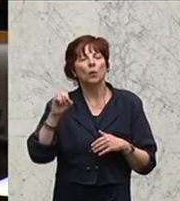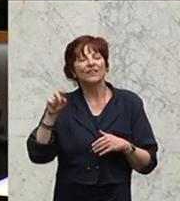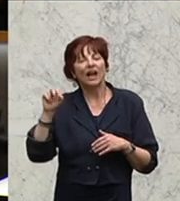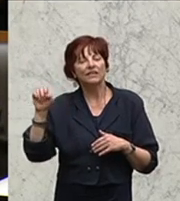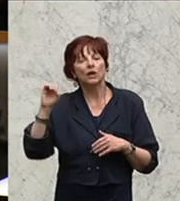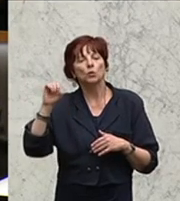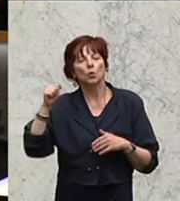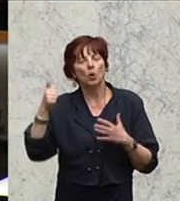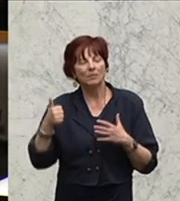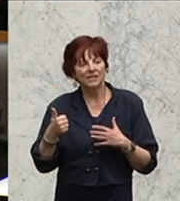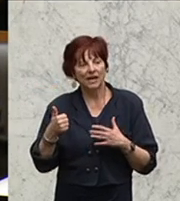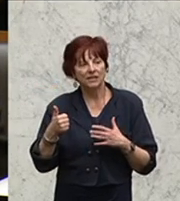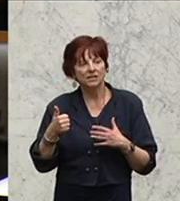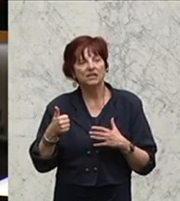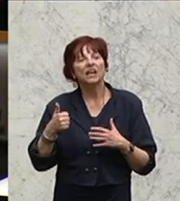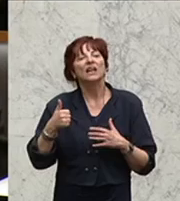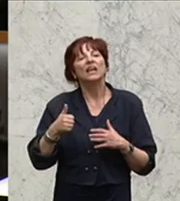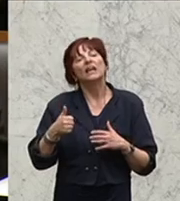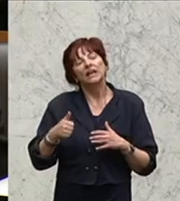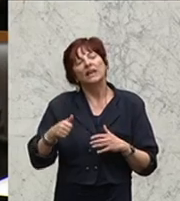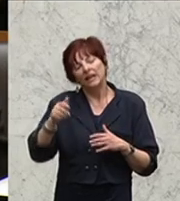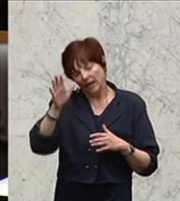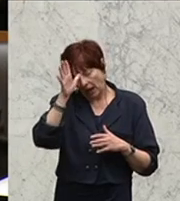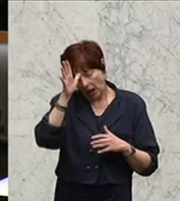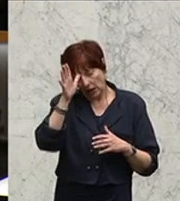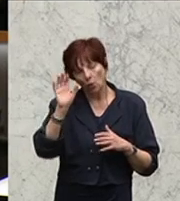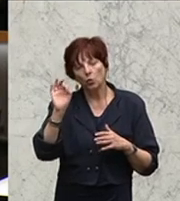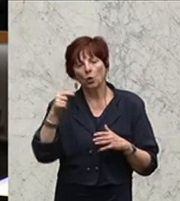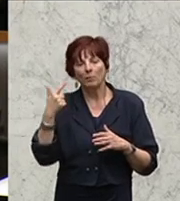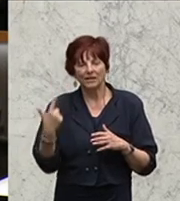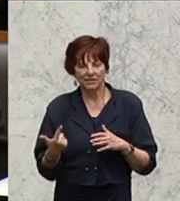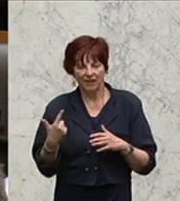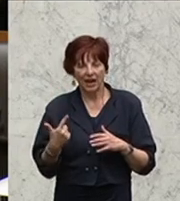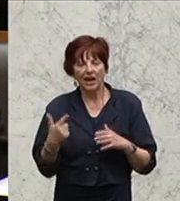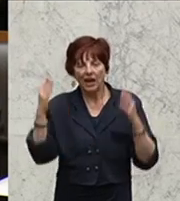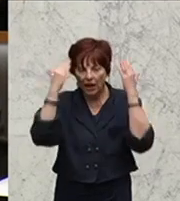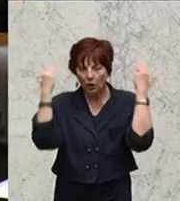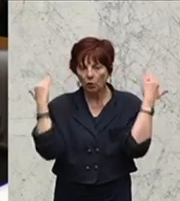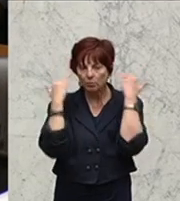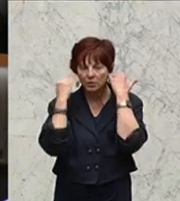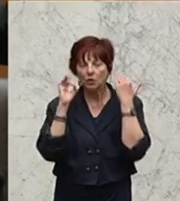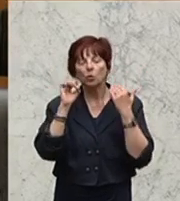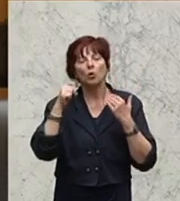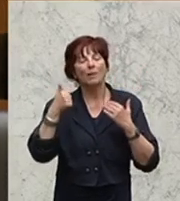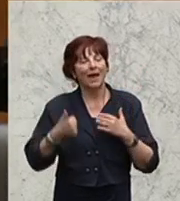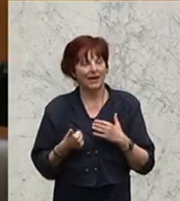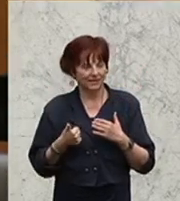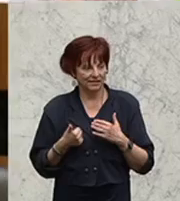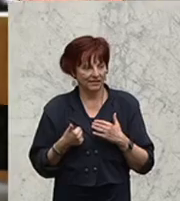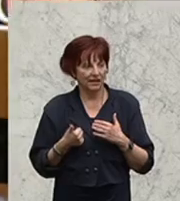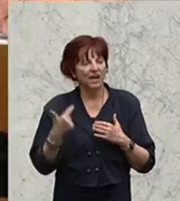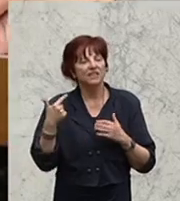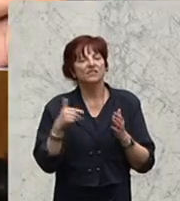Millionen, im Irak 0,2 und in Ägypten 0,1 Millionen. Im Jahr 2014 haben 3